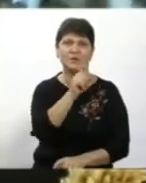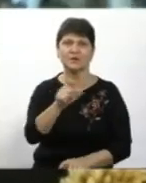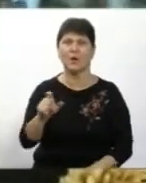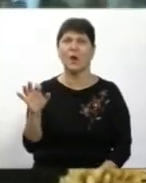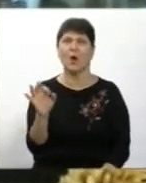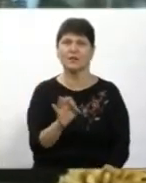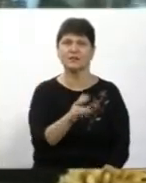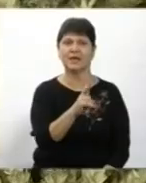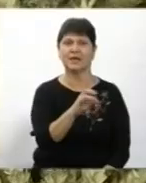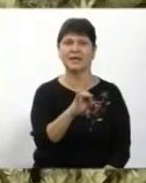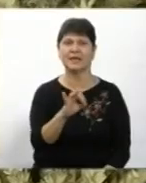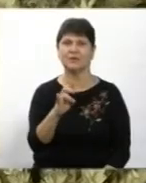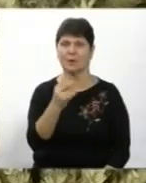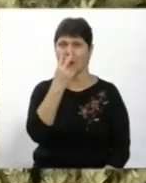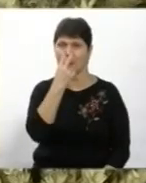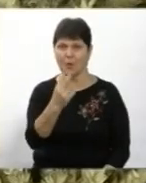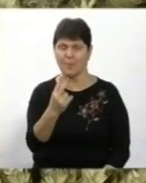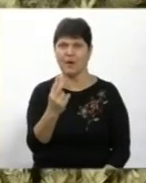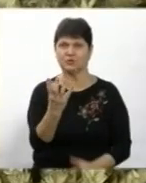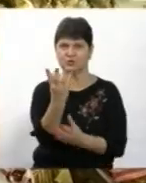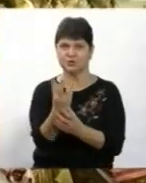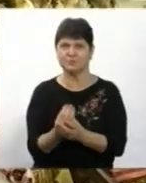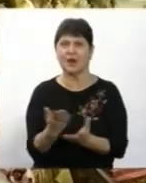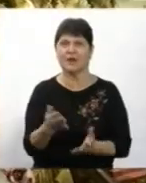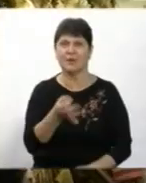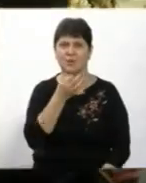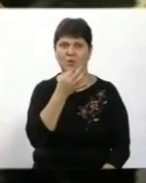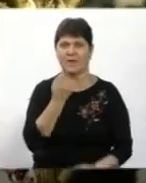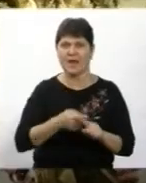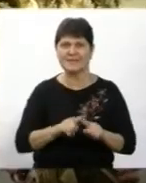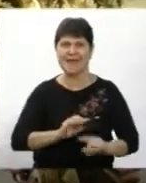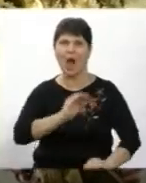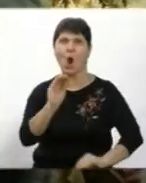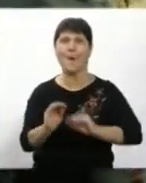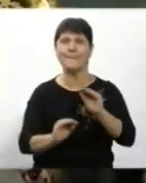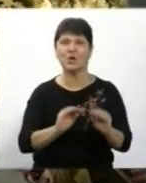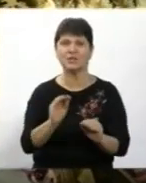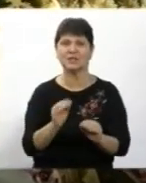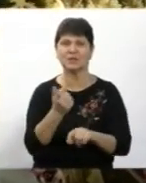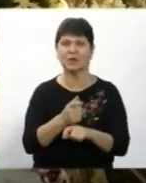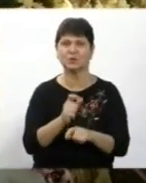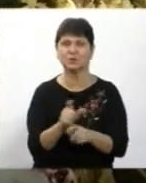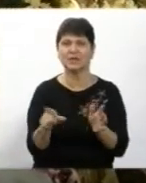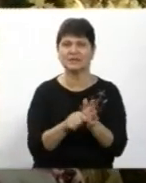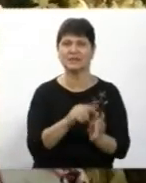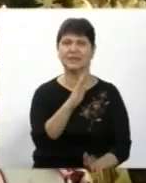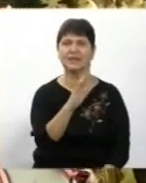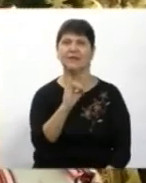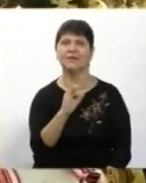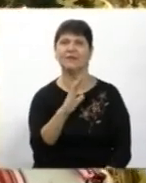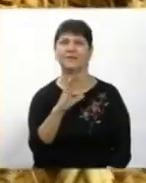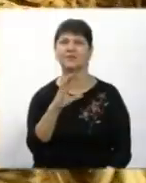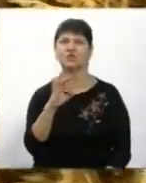Кривонос Показує сніп, який сподобався найбільше По композиції дуже хороший оцей звівсом Він такий